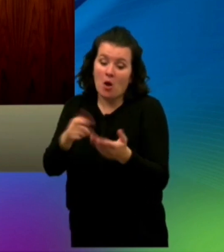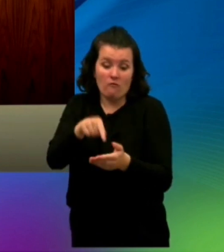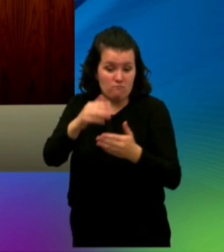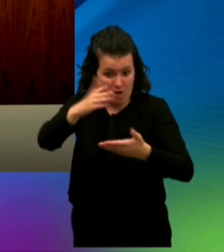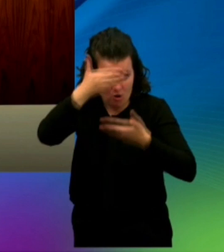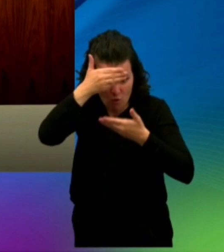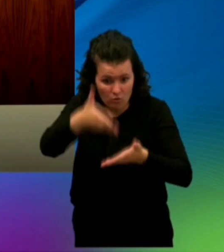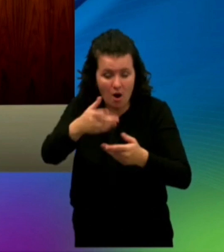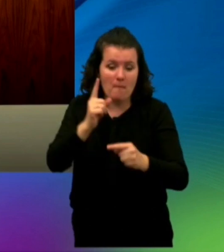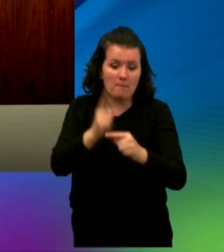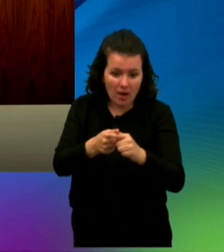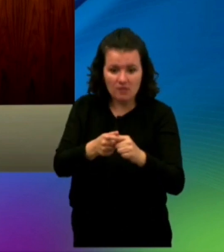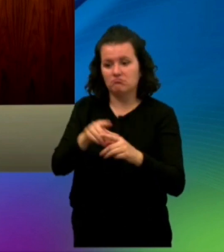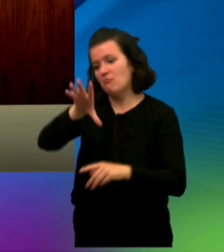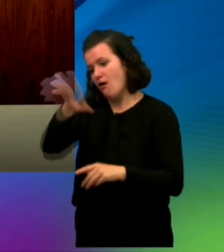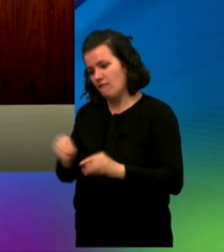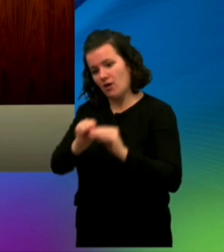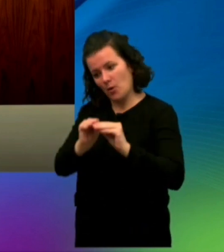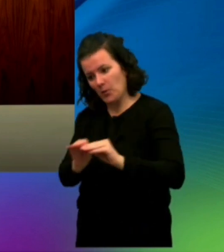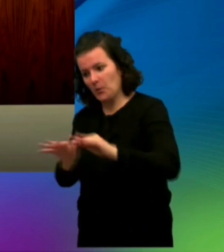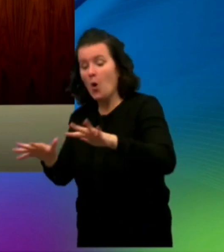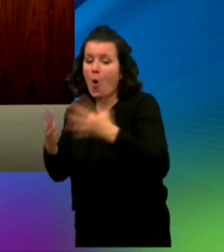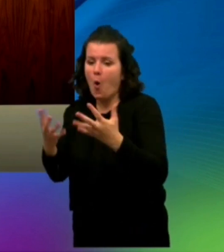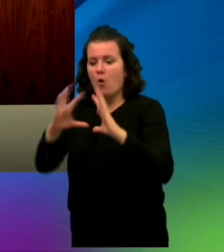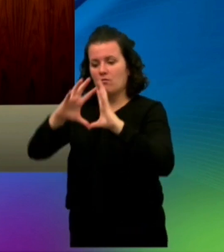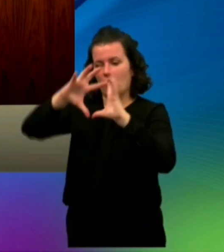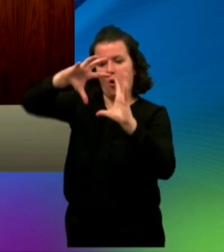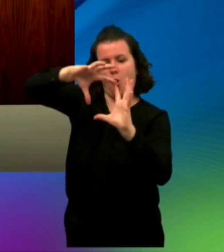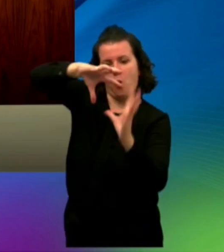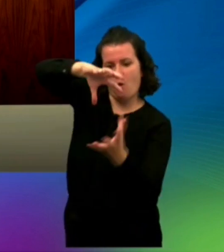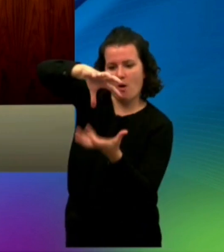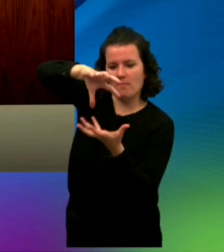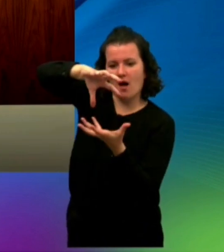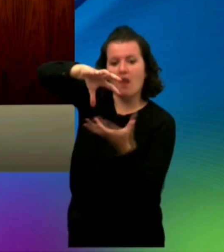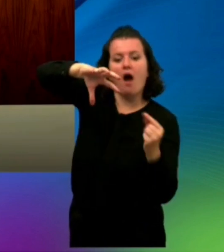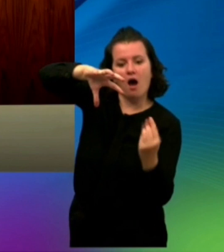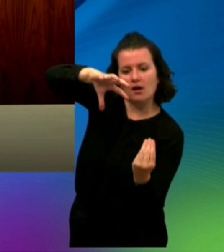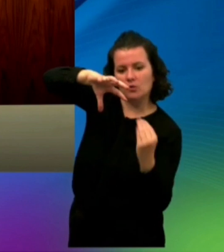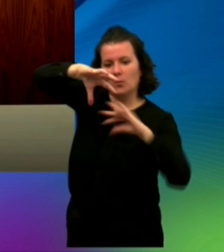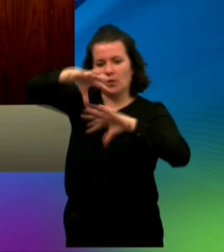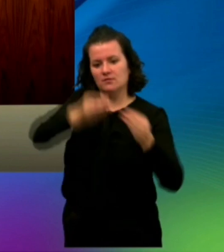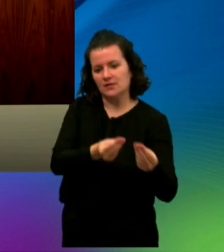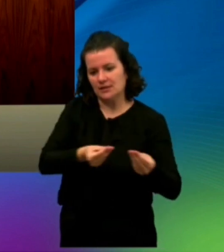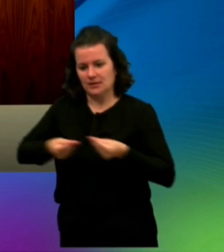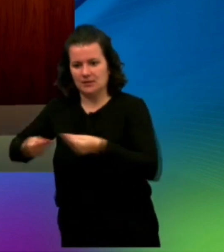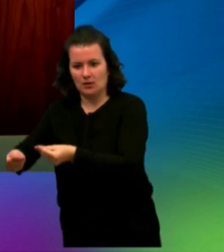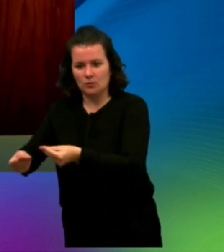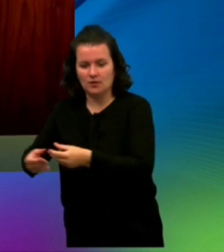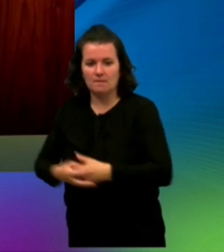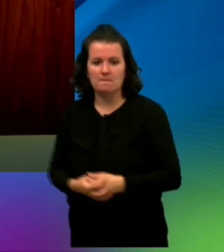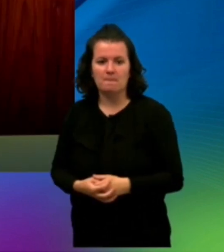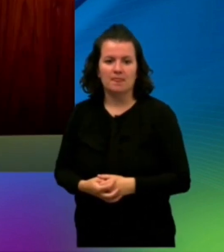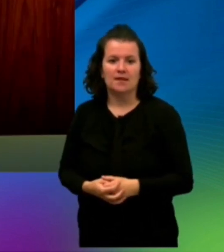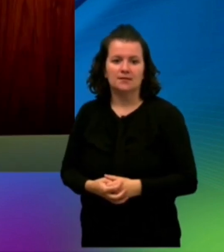والإنكباب على تنزيل إصلاح جدري يهم المنظومة الصحية ليواكبة الواش الكبير التي فتحته